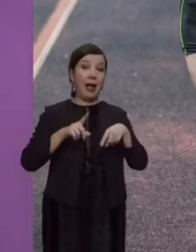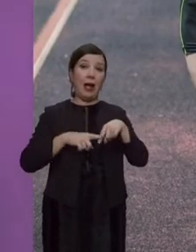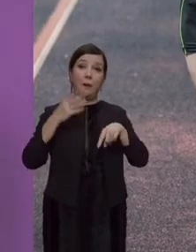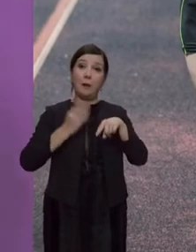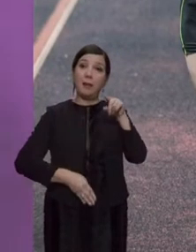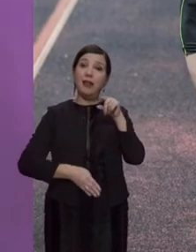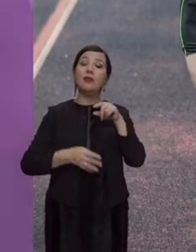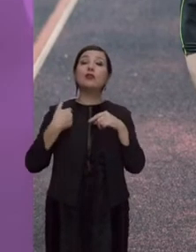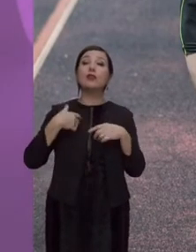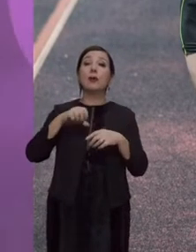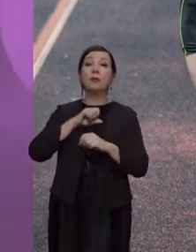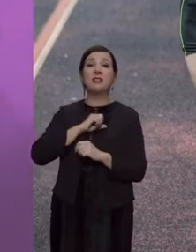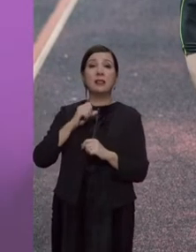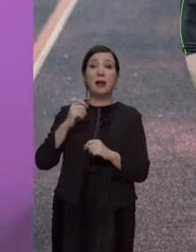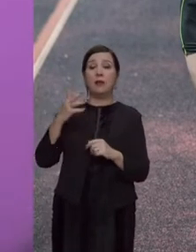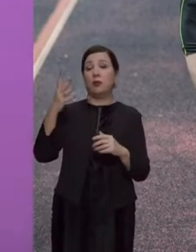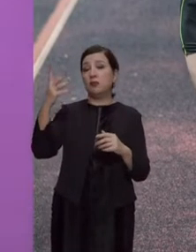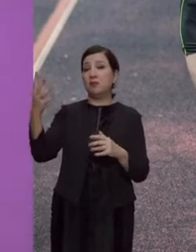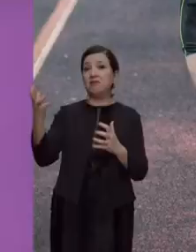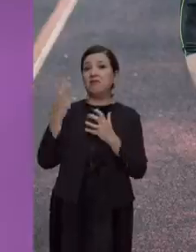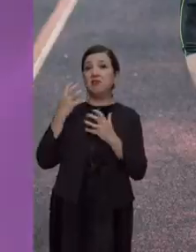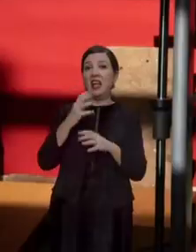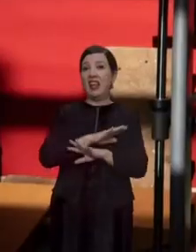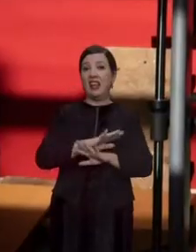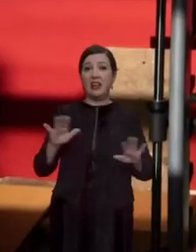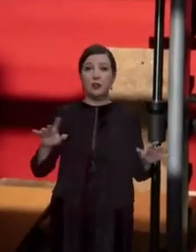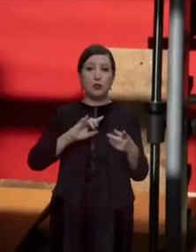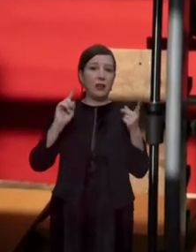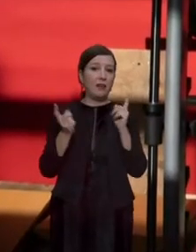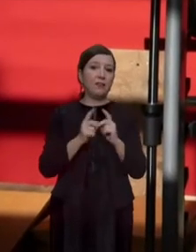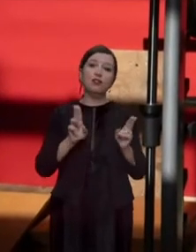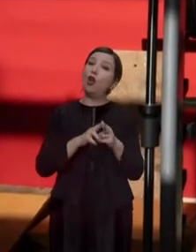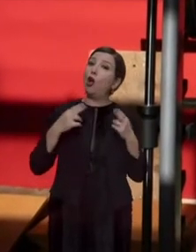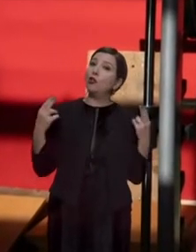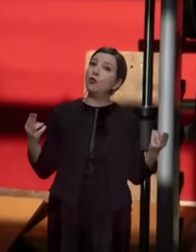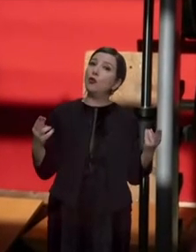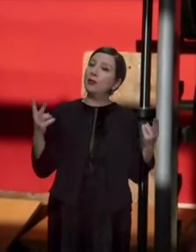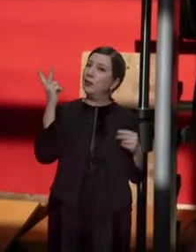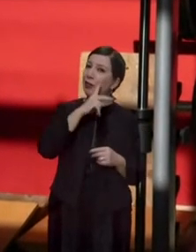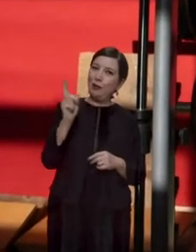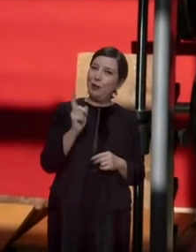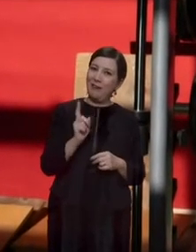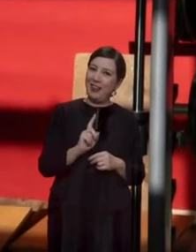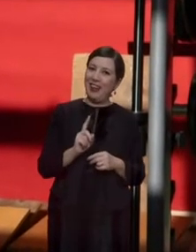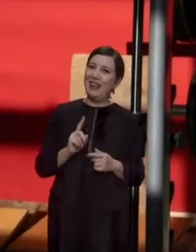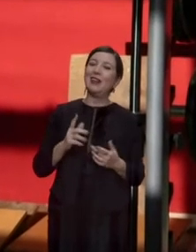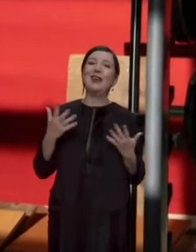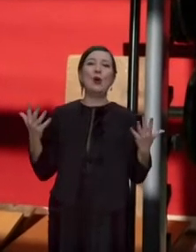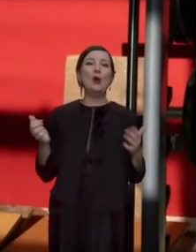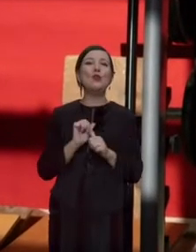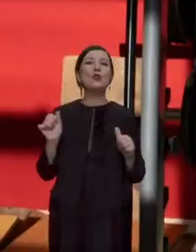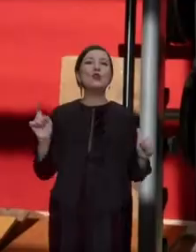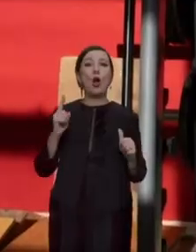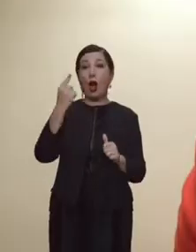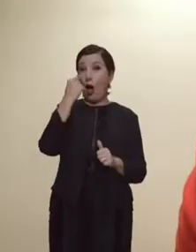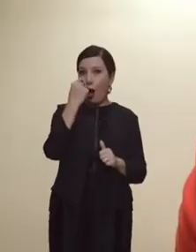perso la gamba pensavo che non mi avrebbe più corteggiato nessuno e invece ho scoperto che non era per niente così e non